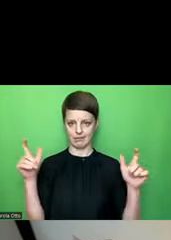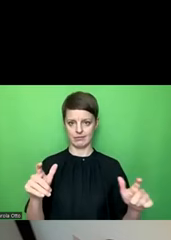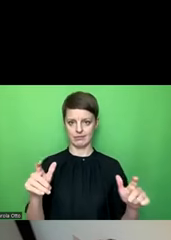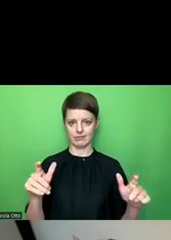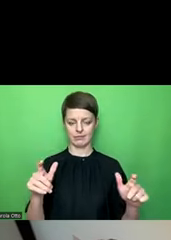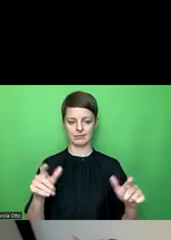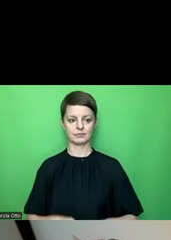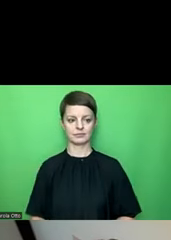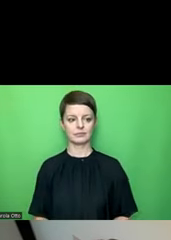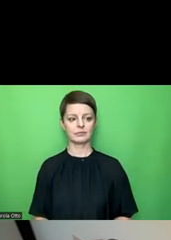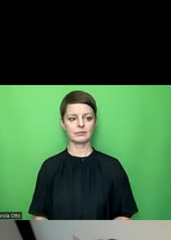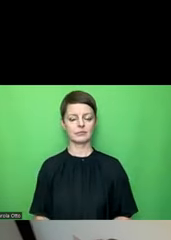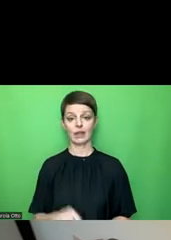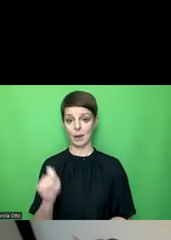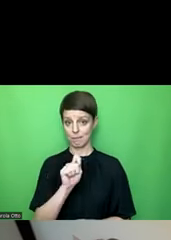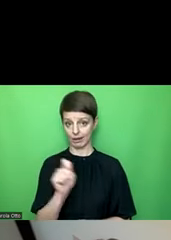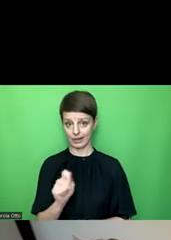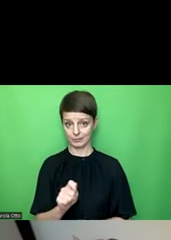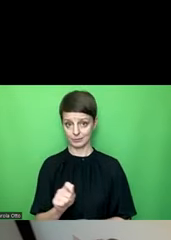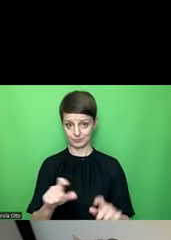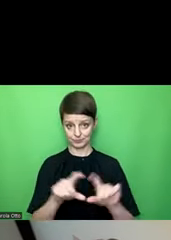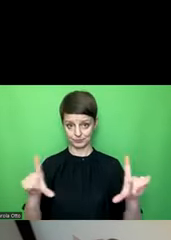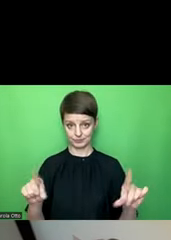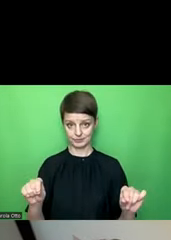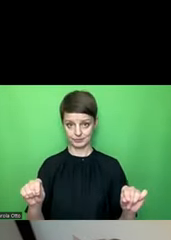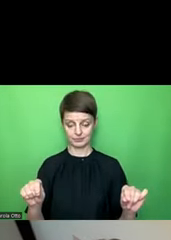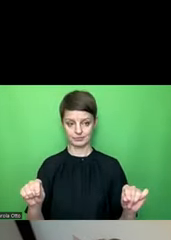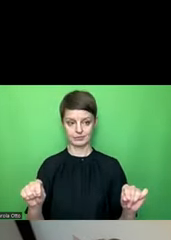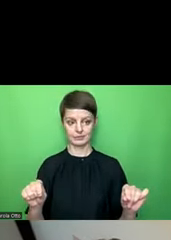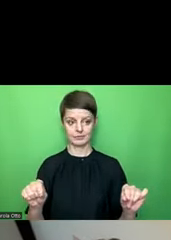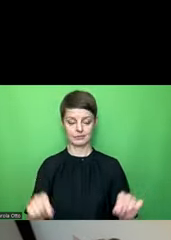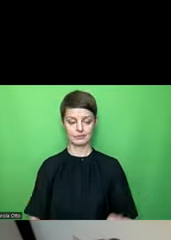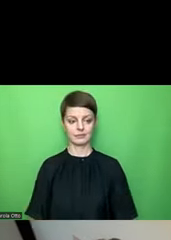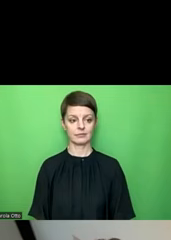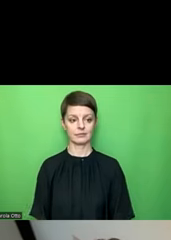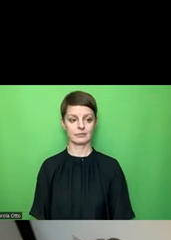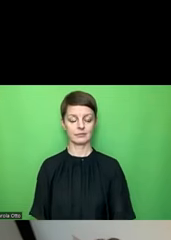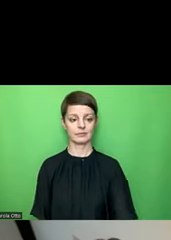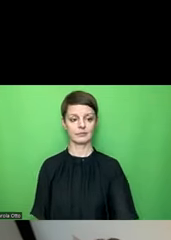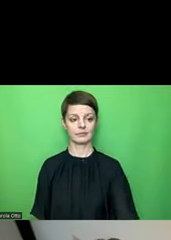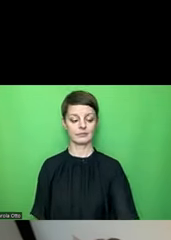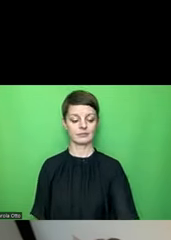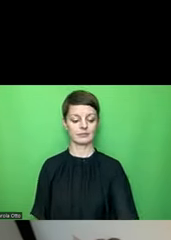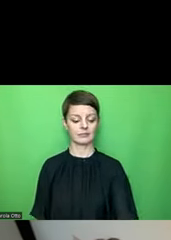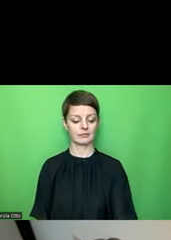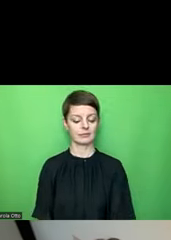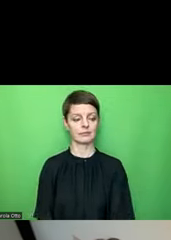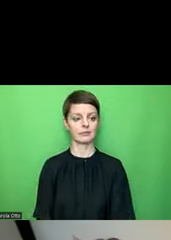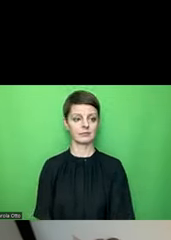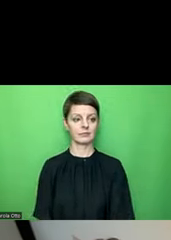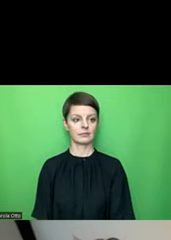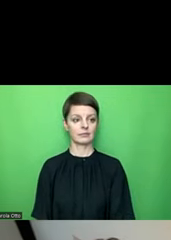diese Stelle oder diesen Umfang der Tabelle und